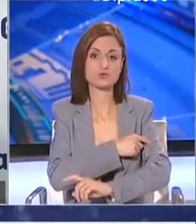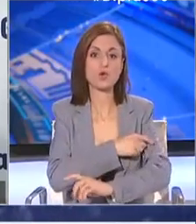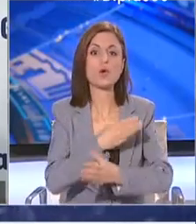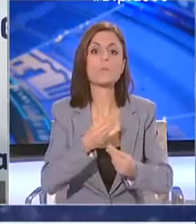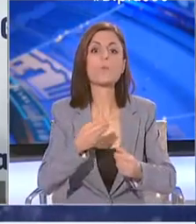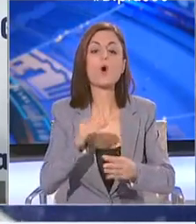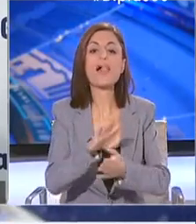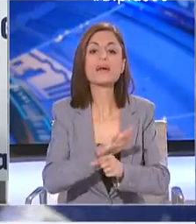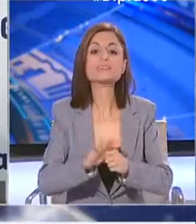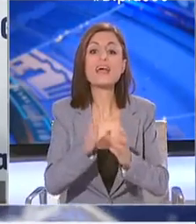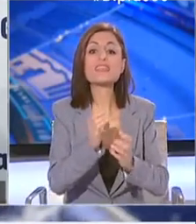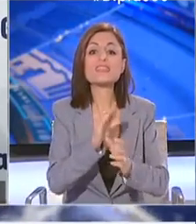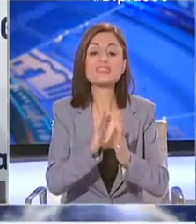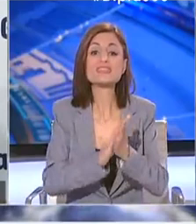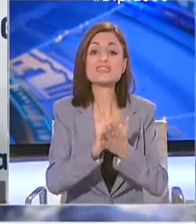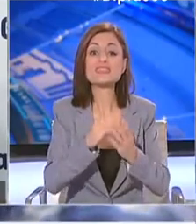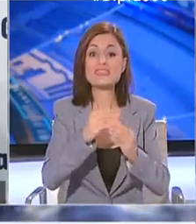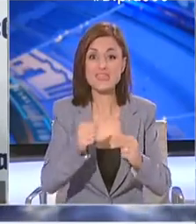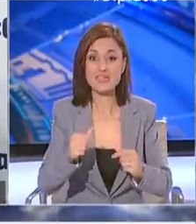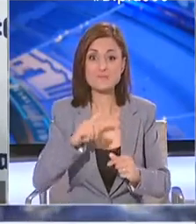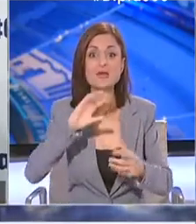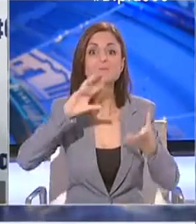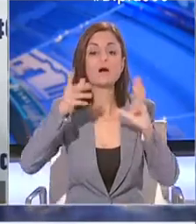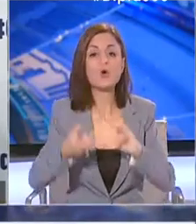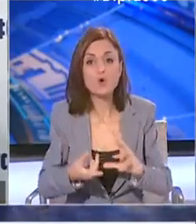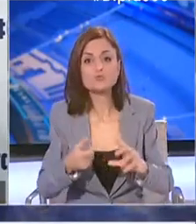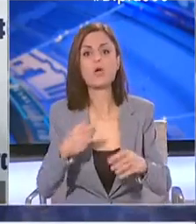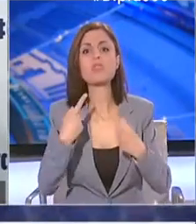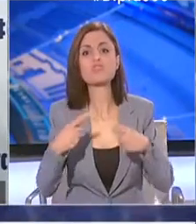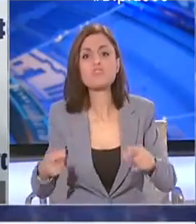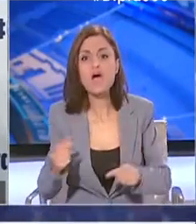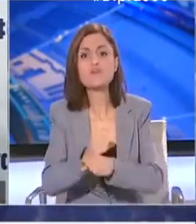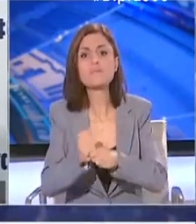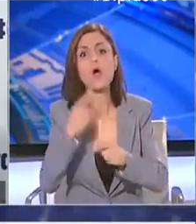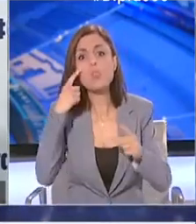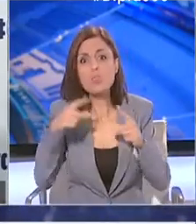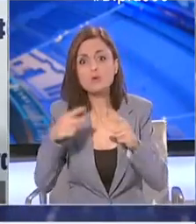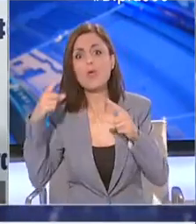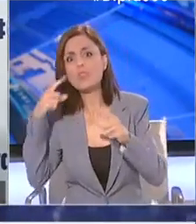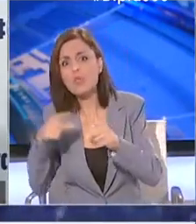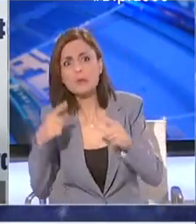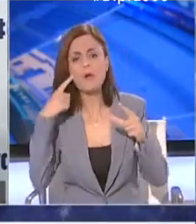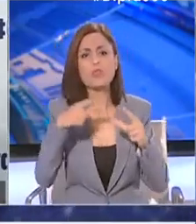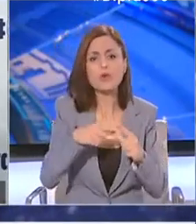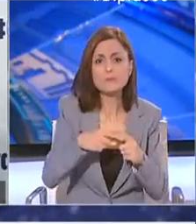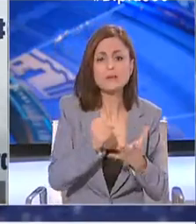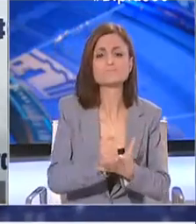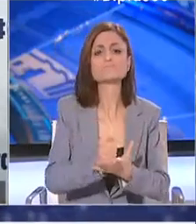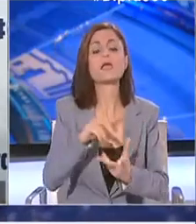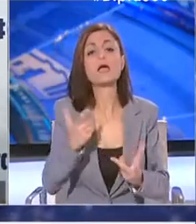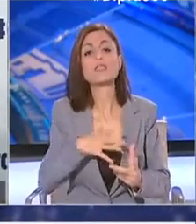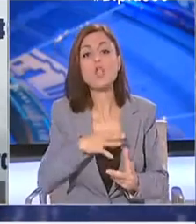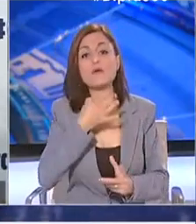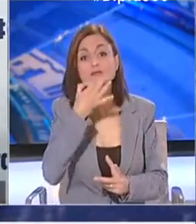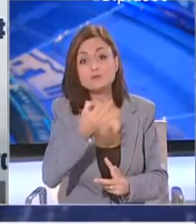εφαρμόζονται σε παγκόσμιο επίπεδο, πολλά φάρμακα δοκιμάζονται. Θέλω να σας διαβεβαιώσω ότι και